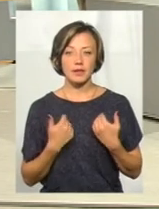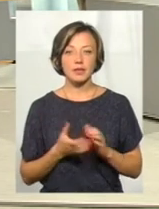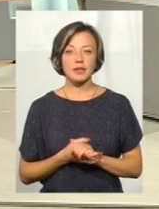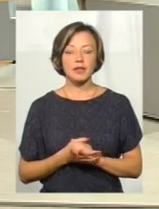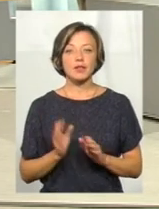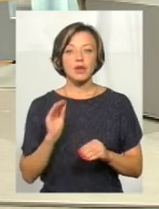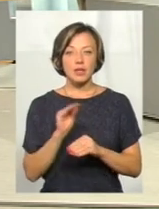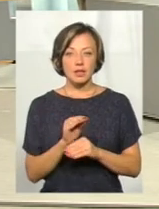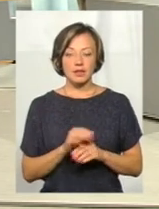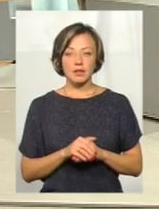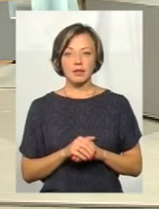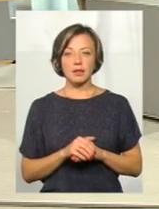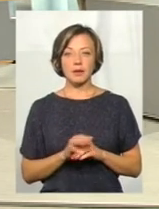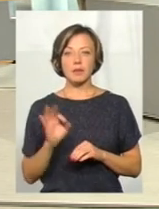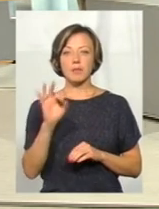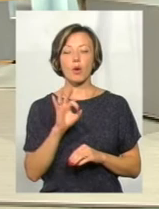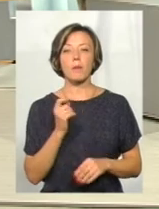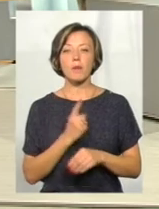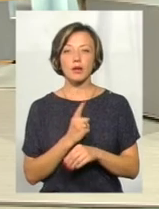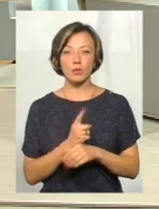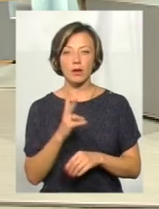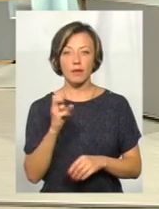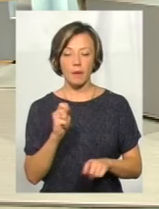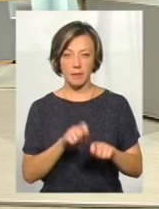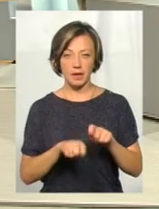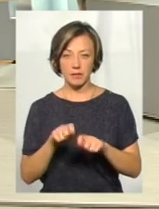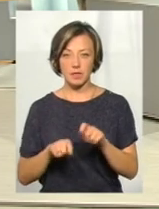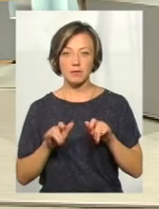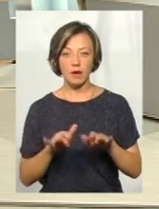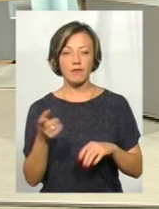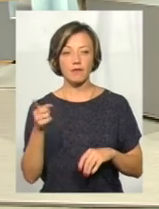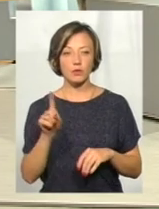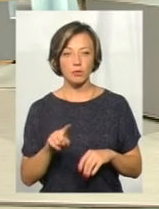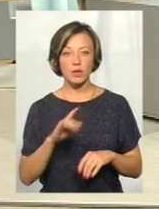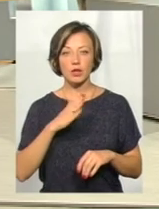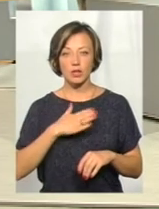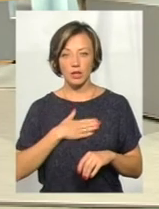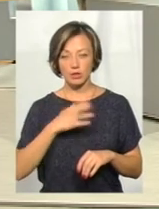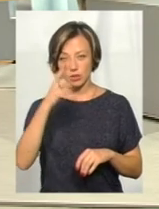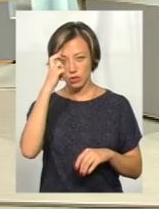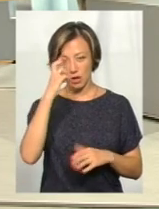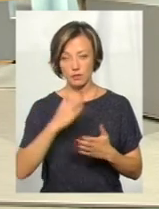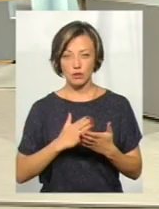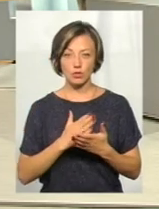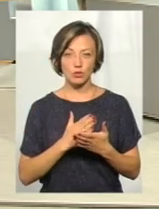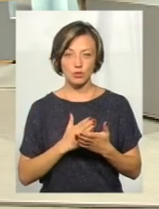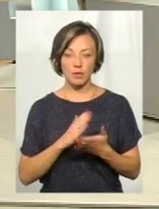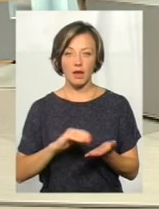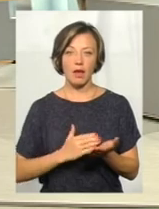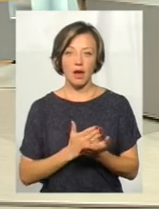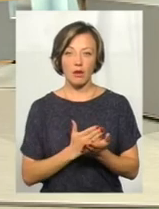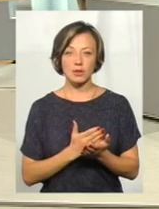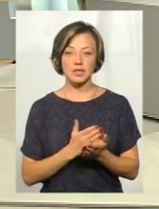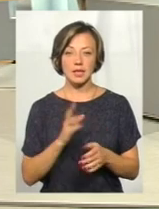додати стосовну мораторію на перевірки. Справа в тому, що і наша Державна служба якості